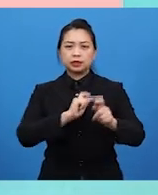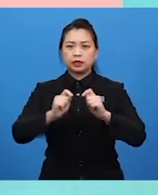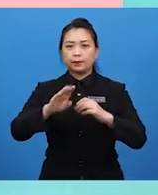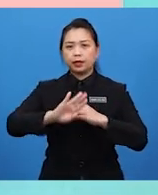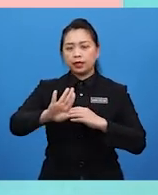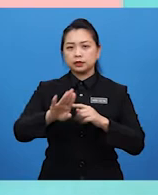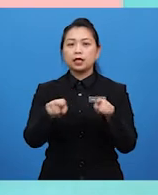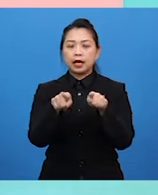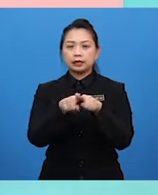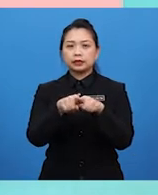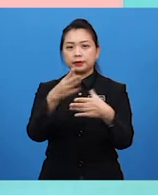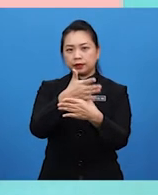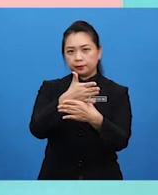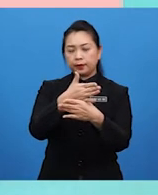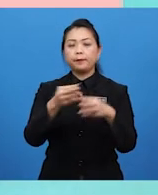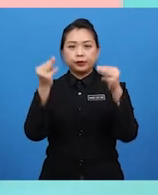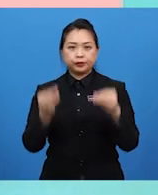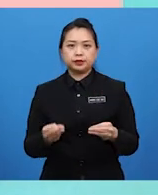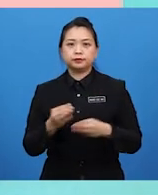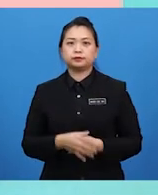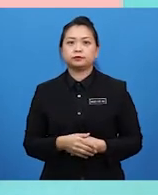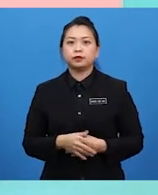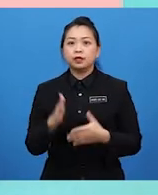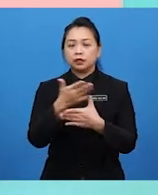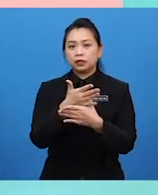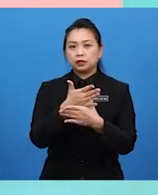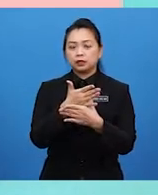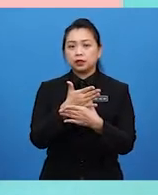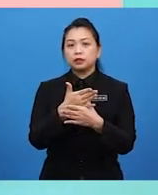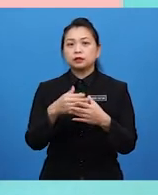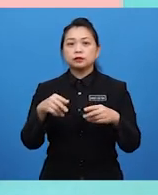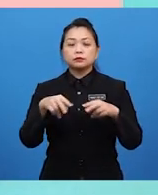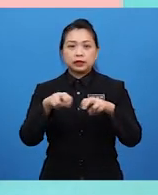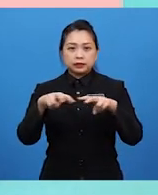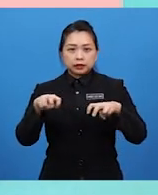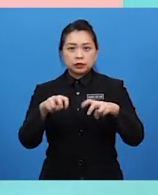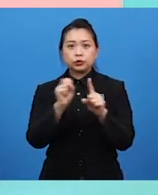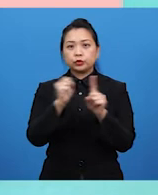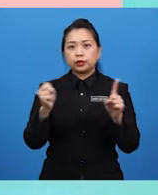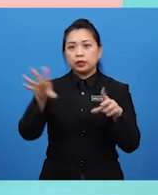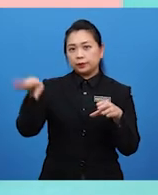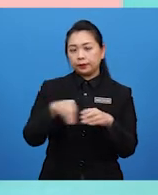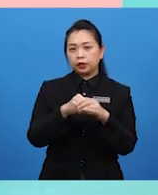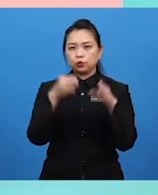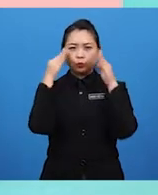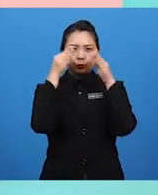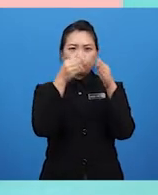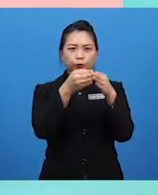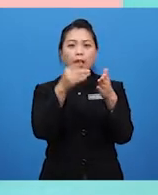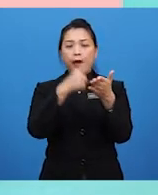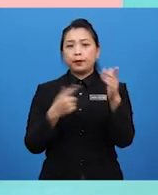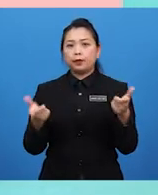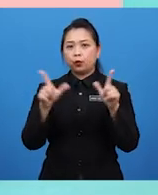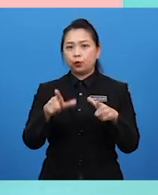manusia. Maksudnya kajian dalam sosiologi ini melibatkan penumpuan terhadap apa yang berlaku antara